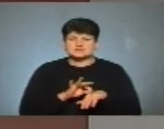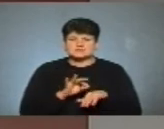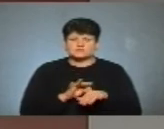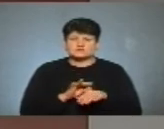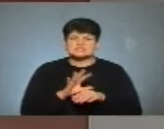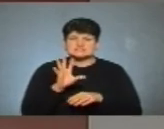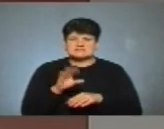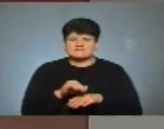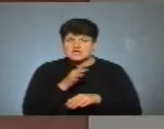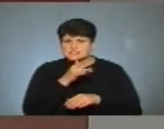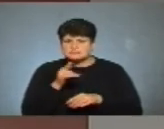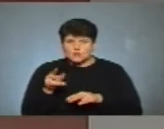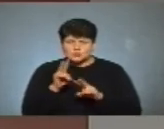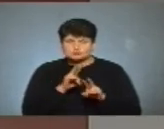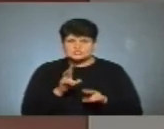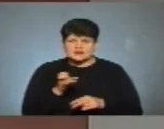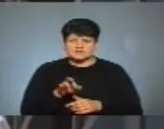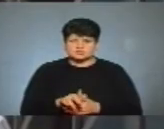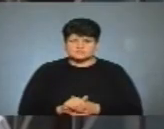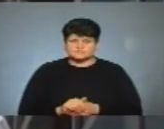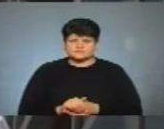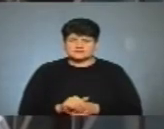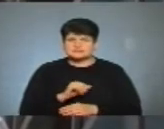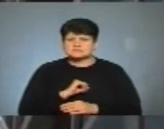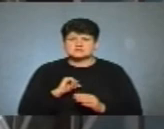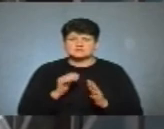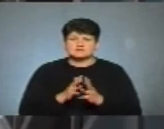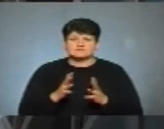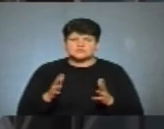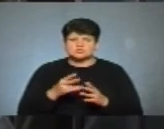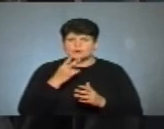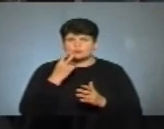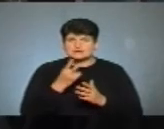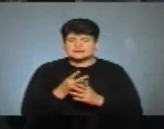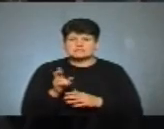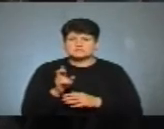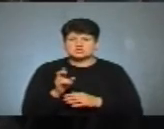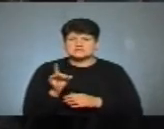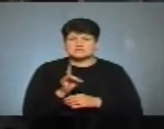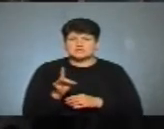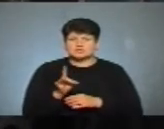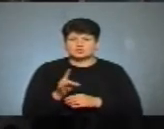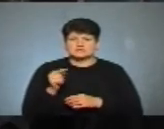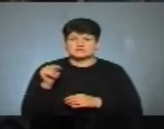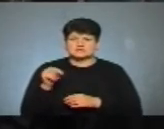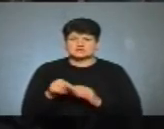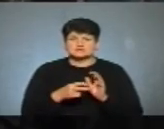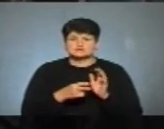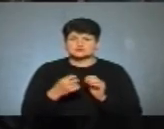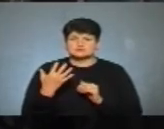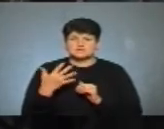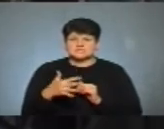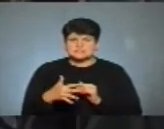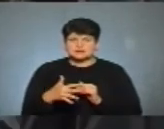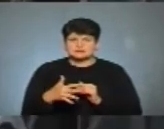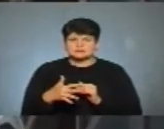за весь період спостереження. Найвищий показник це Бережани, Бережанський район на 1757